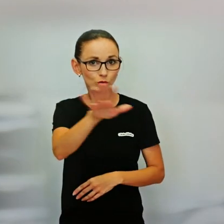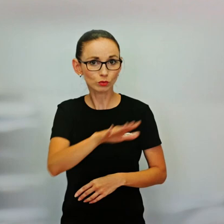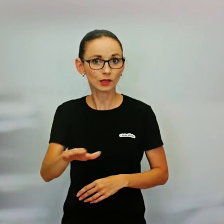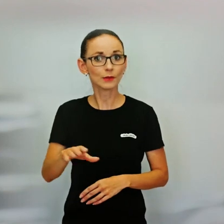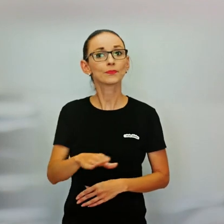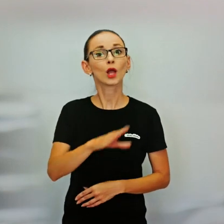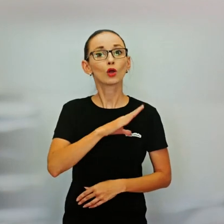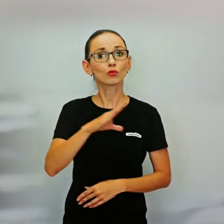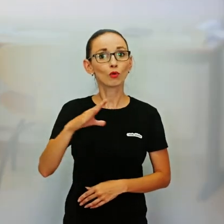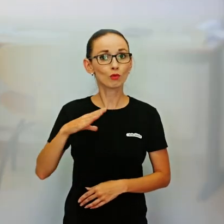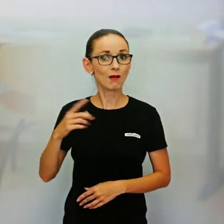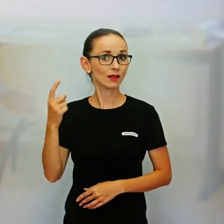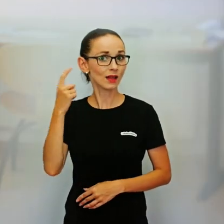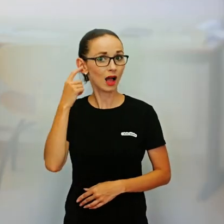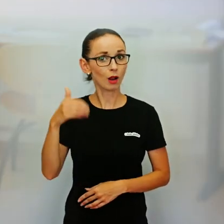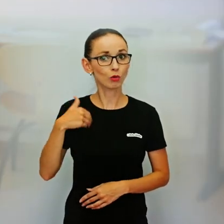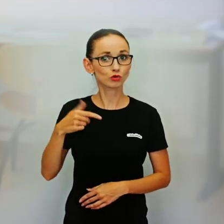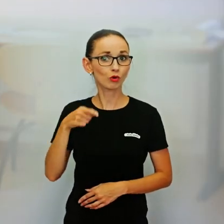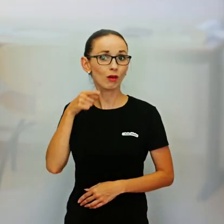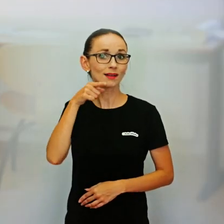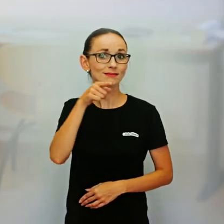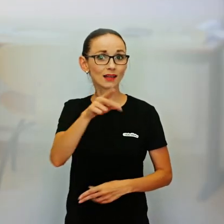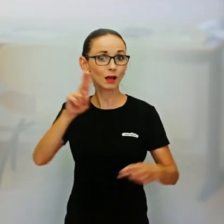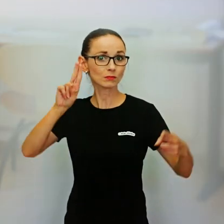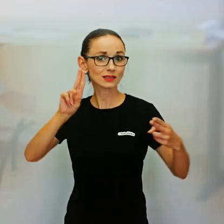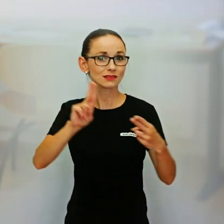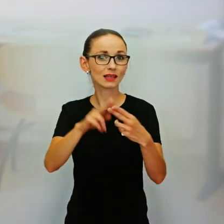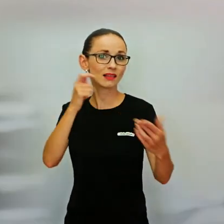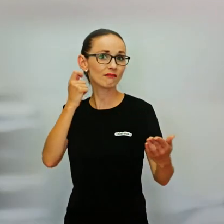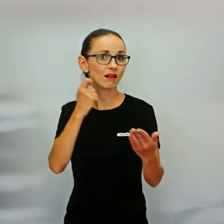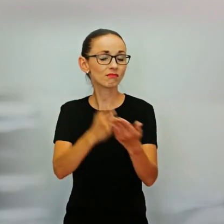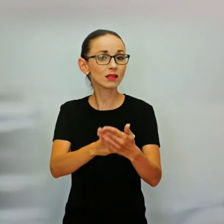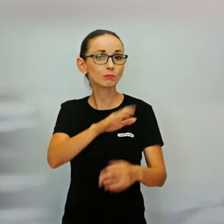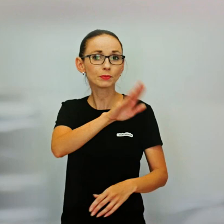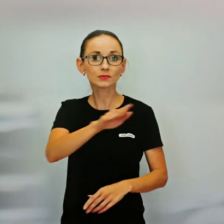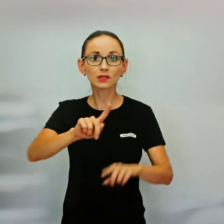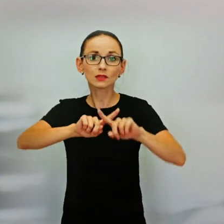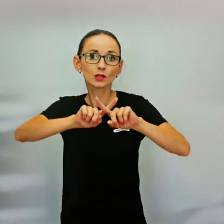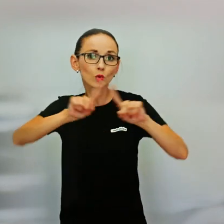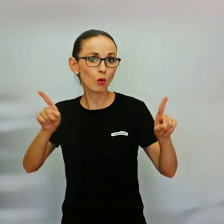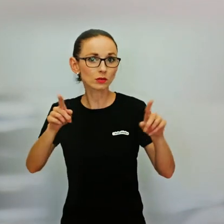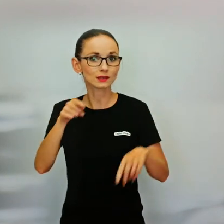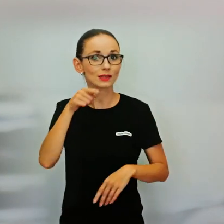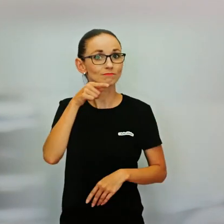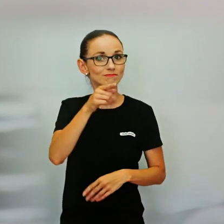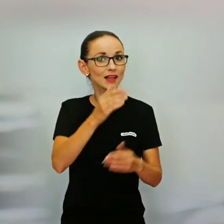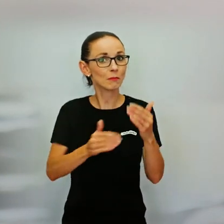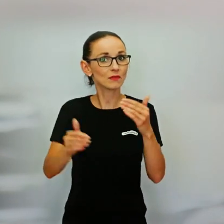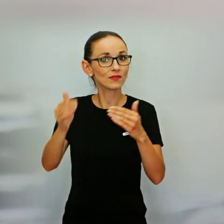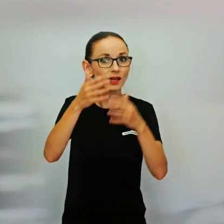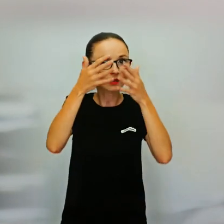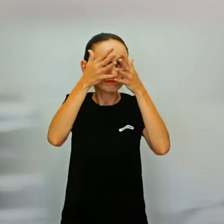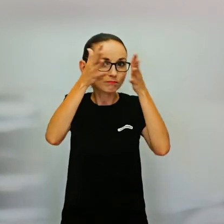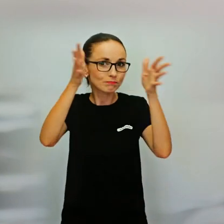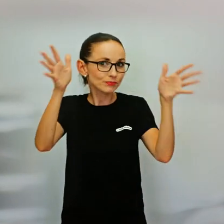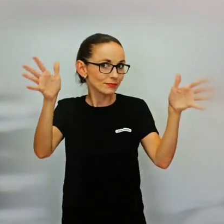diagnoze, ale môžu akoby prekročiť aj ten vlastný tieň. A to je najviac, že prečo dávať bariéry niekde,